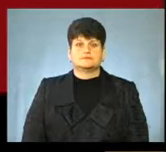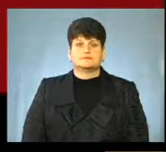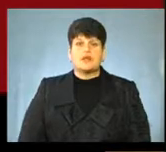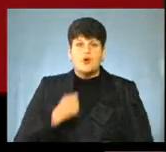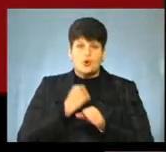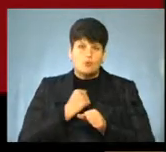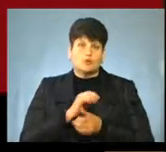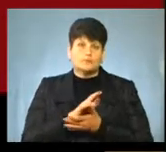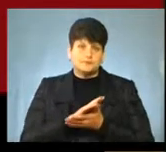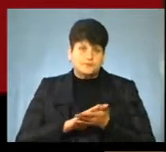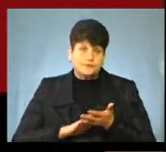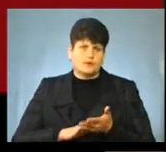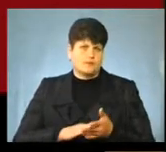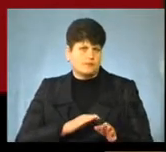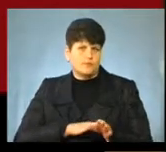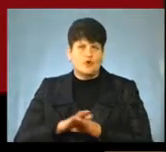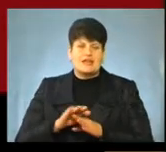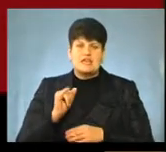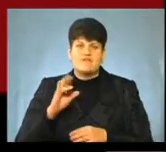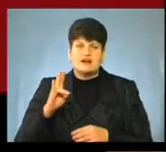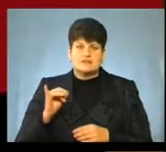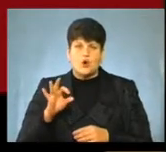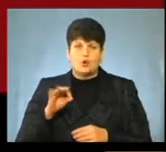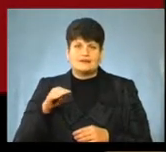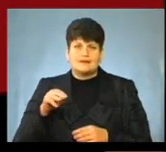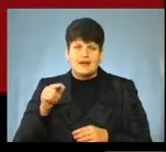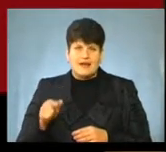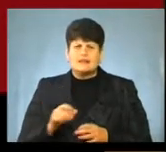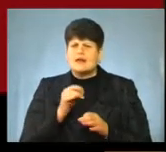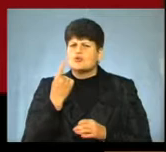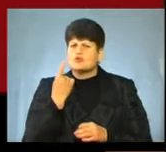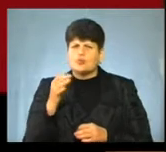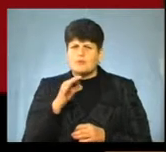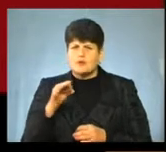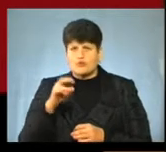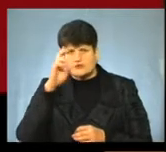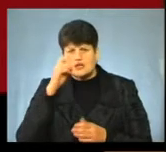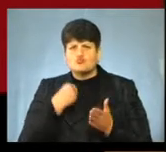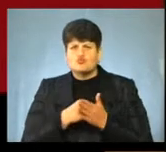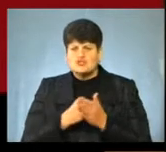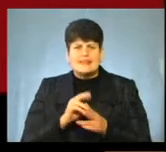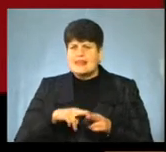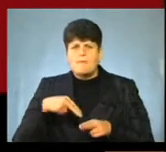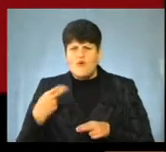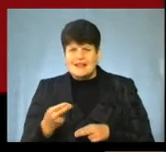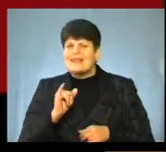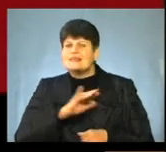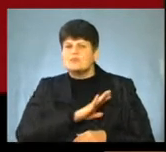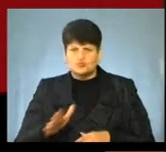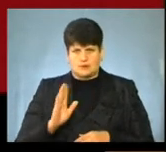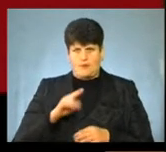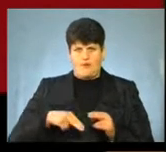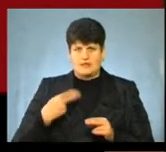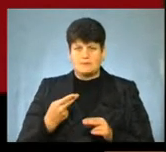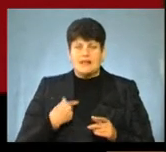Роботи тривають повним ходом, Іванівська ОТГ жодної копійки в держбюджет не повертала, і того року жодної копійки не поверне. Ми